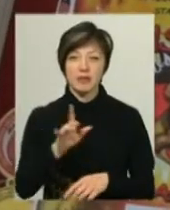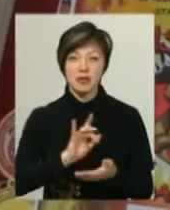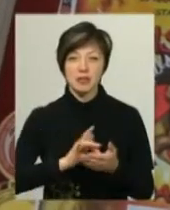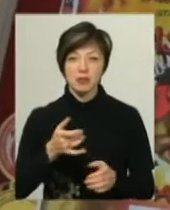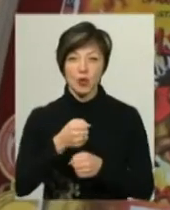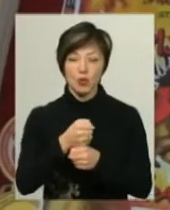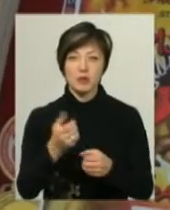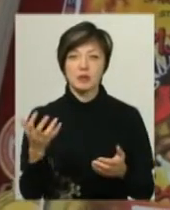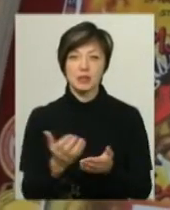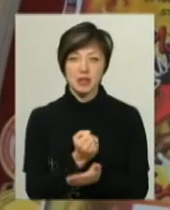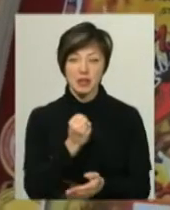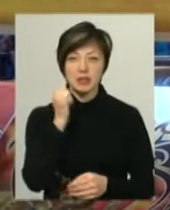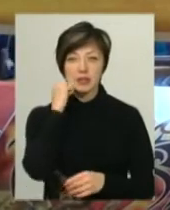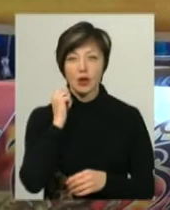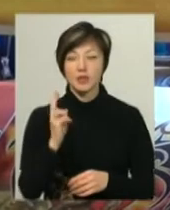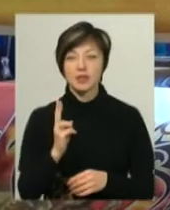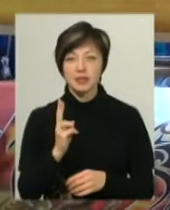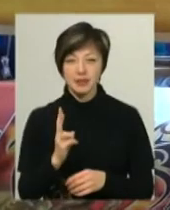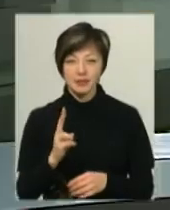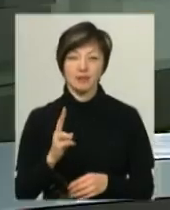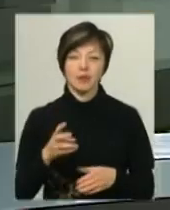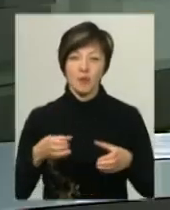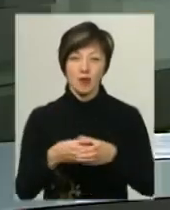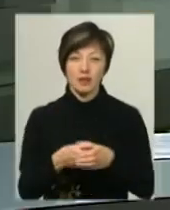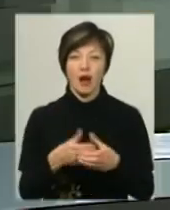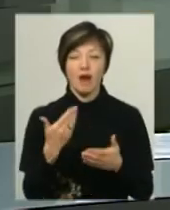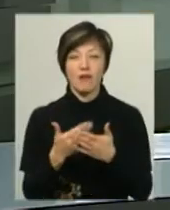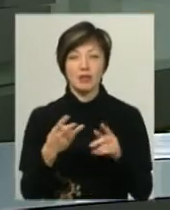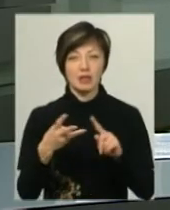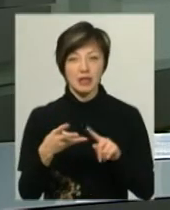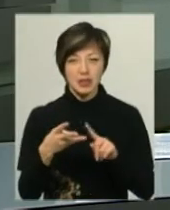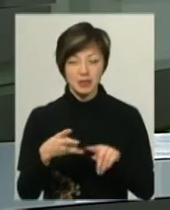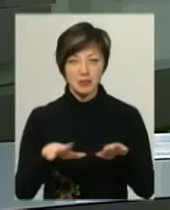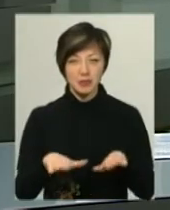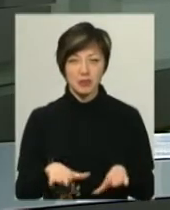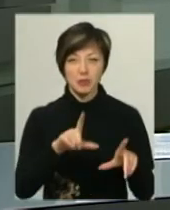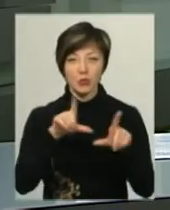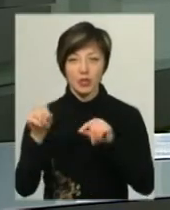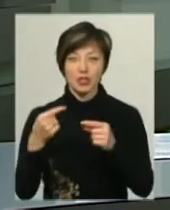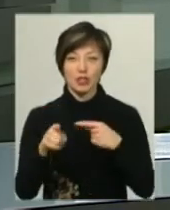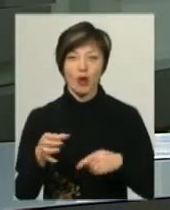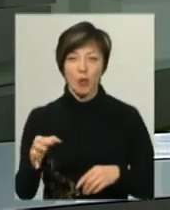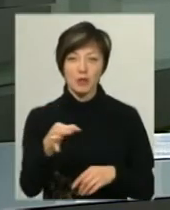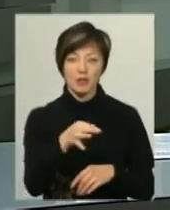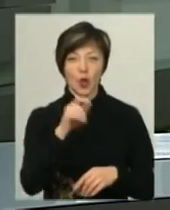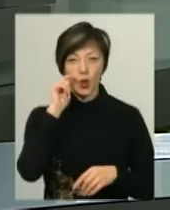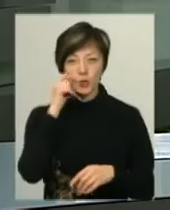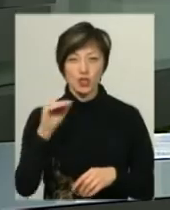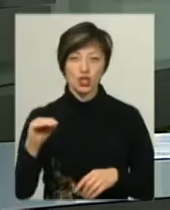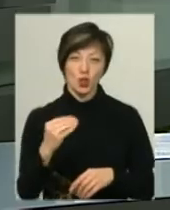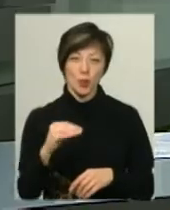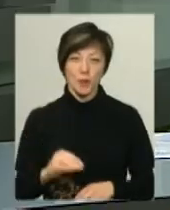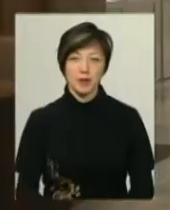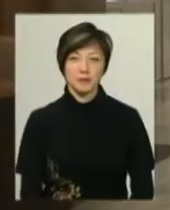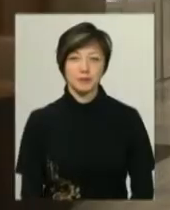кубка Самсона дісталися старокостянтинівським самсонівцям. А от бронзові кубки Самсона поїхали до інших областей – Луцьк та Житомир.